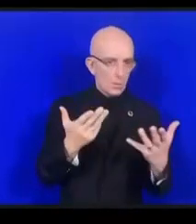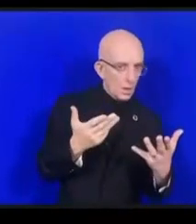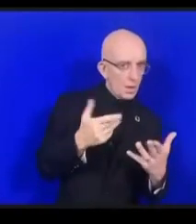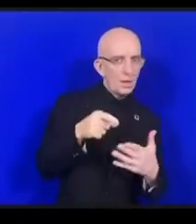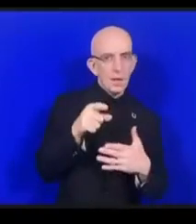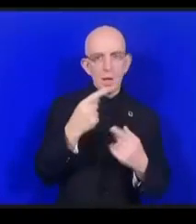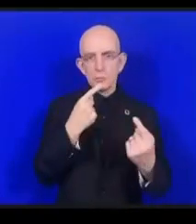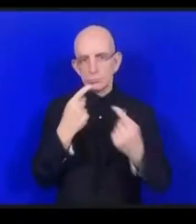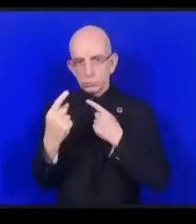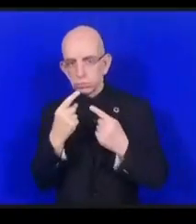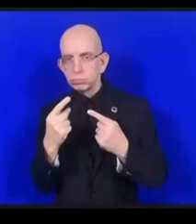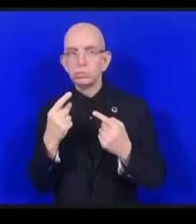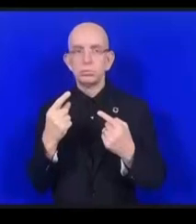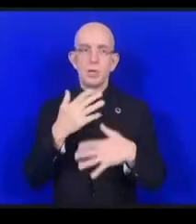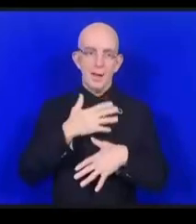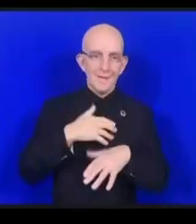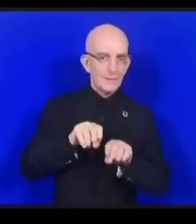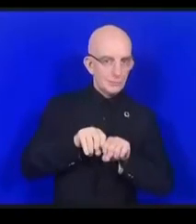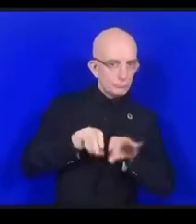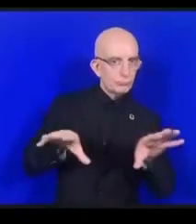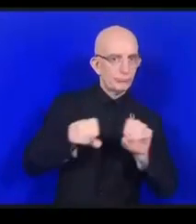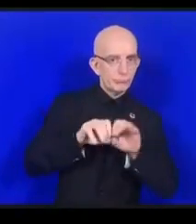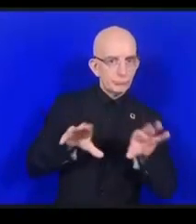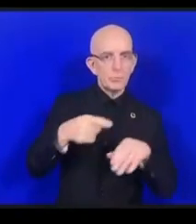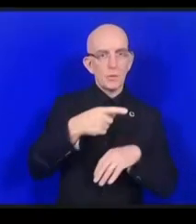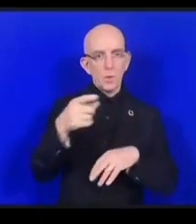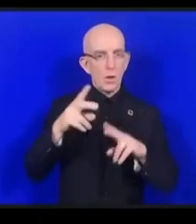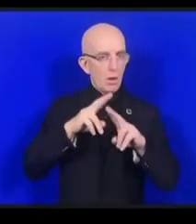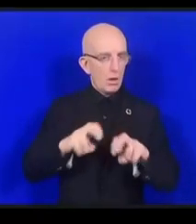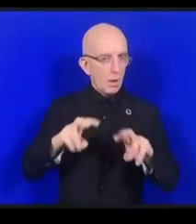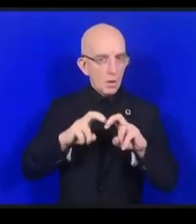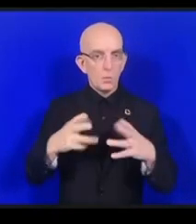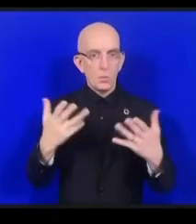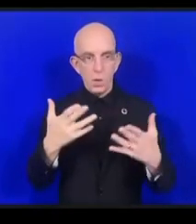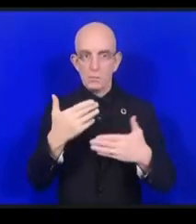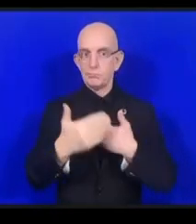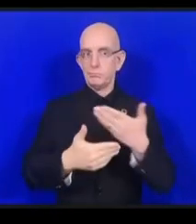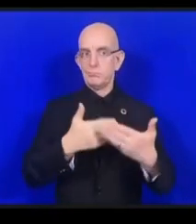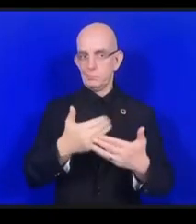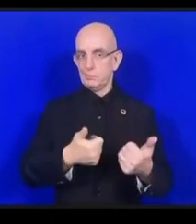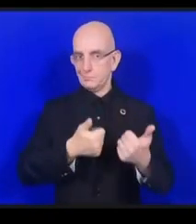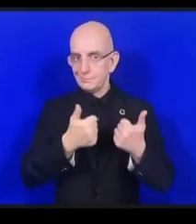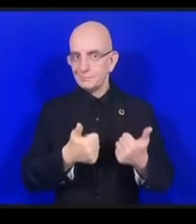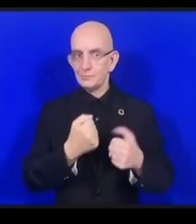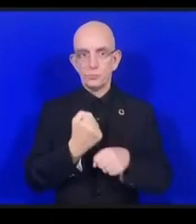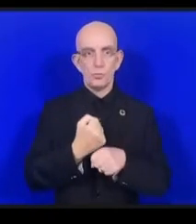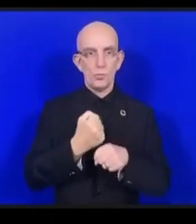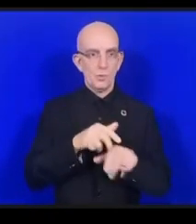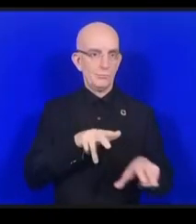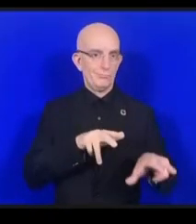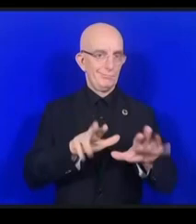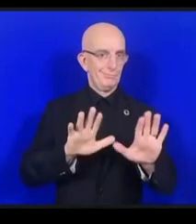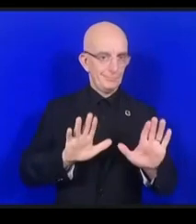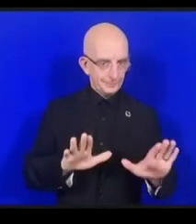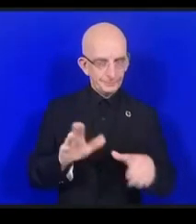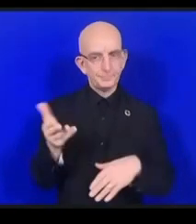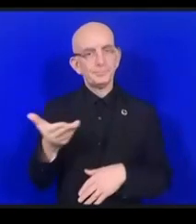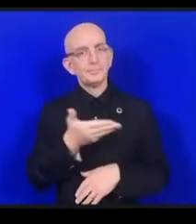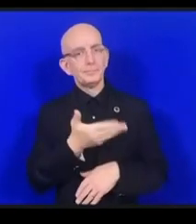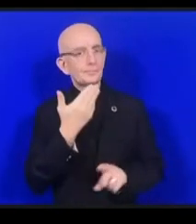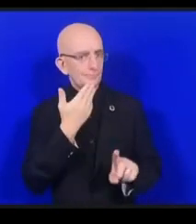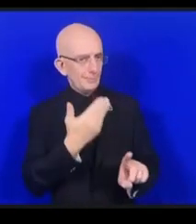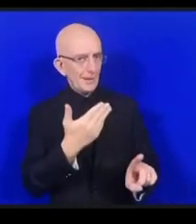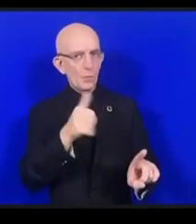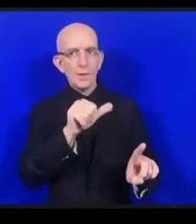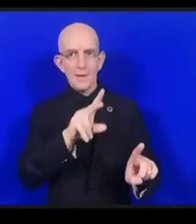analyses et on continue de travailler de cette manière-là merci Avri donc l'Internet des objets avec un visage humain en fait